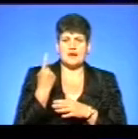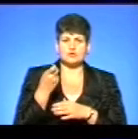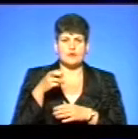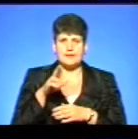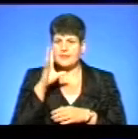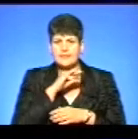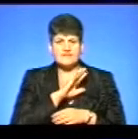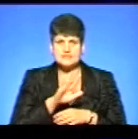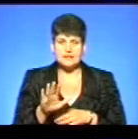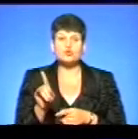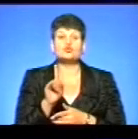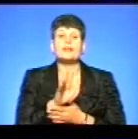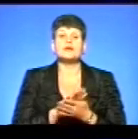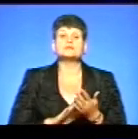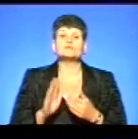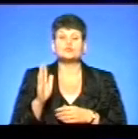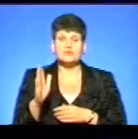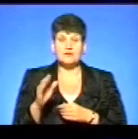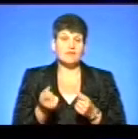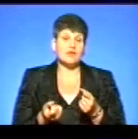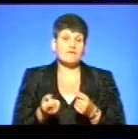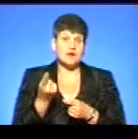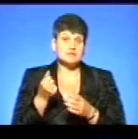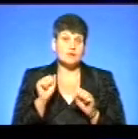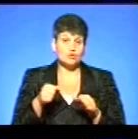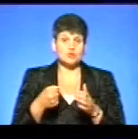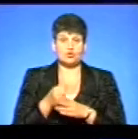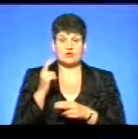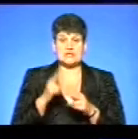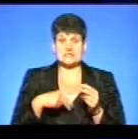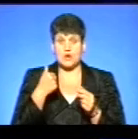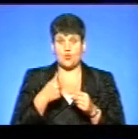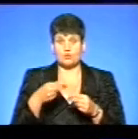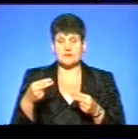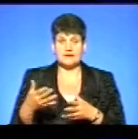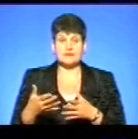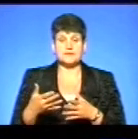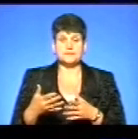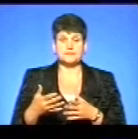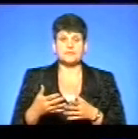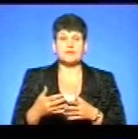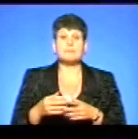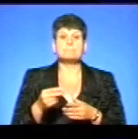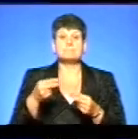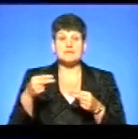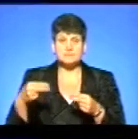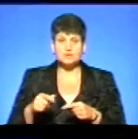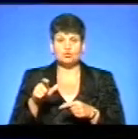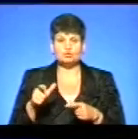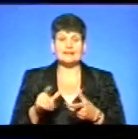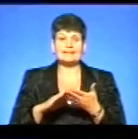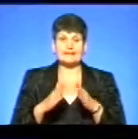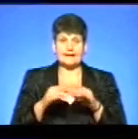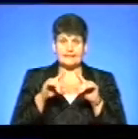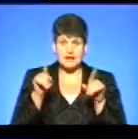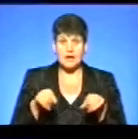каже, не встигну, ось що далі буде. Виявляється, вже можна до кінця року підпишуть. Ну, двіця. Дивіться, підпишуть, одну хвилиночку, підпишуть люди декларації. Але